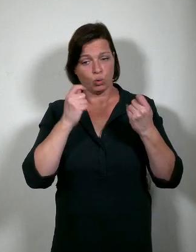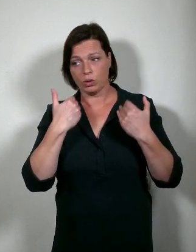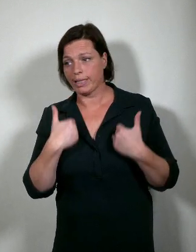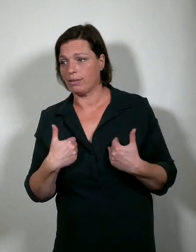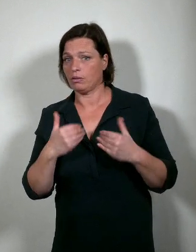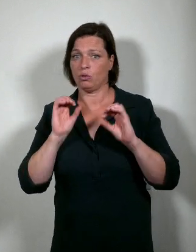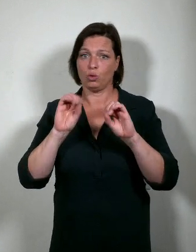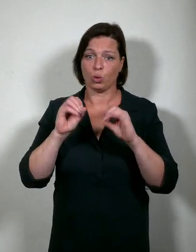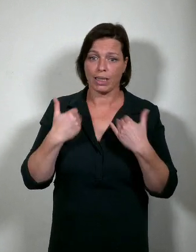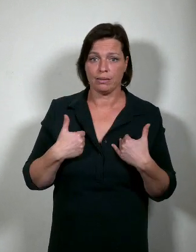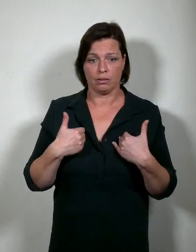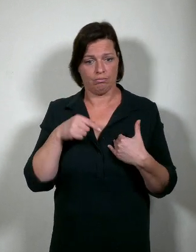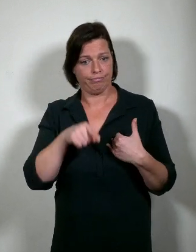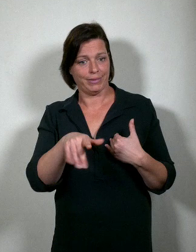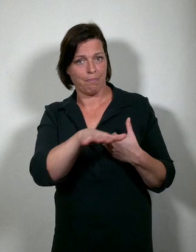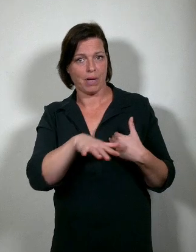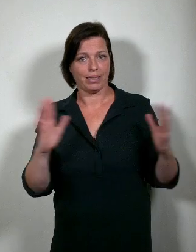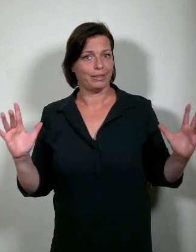en docenten samenkomen.